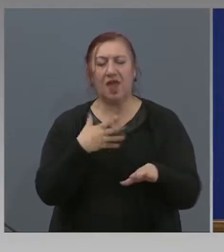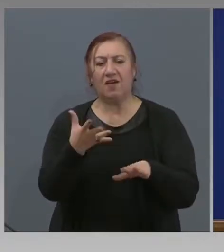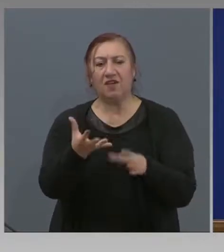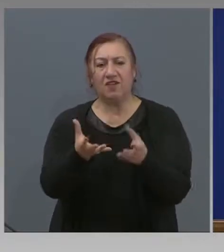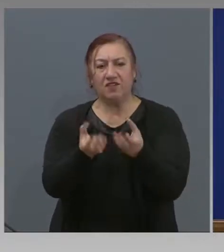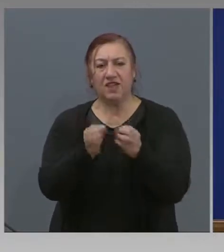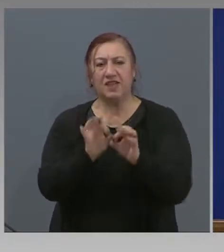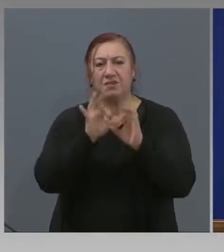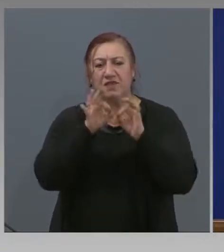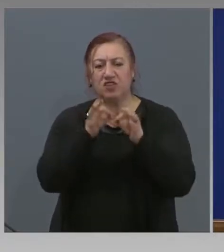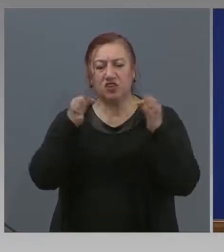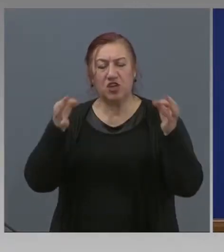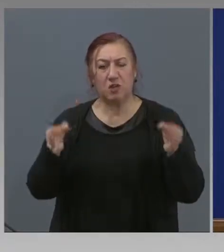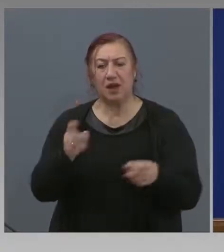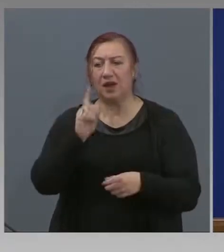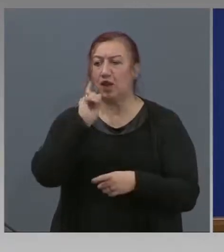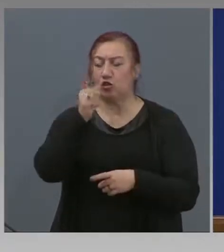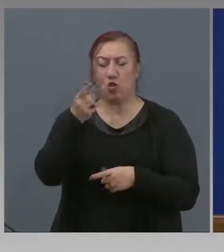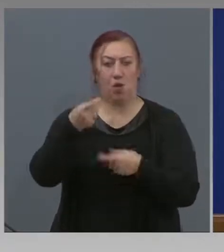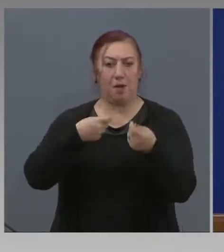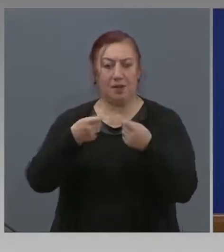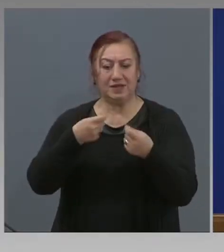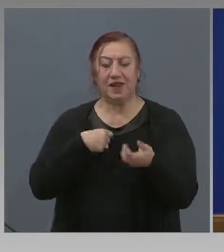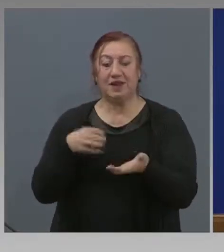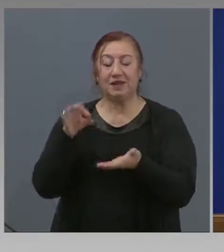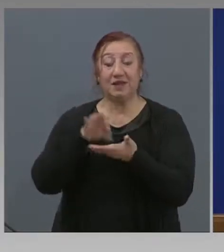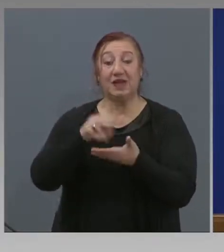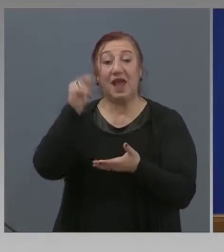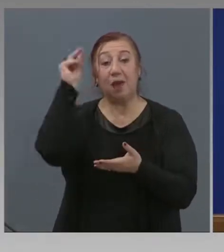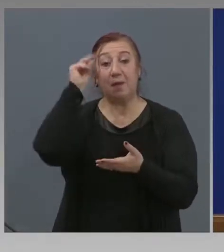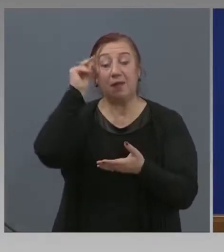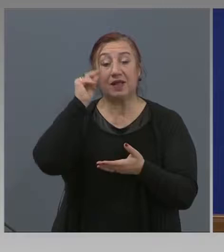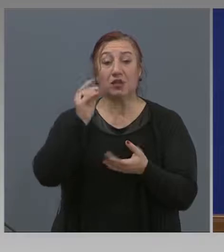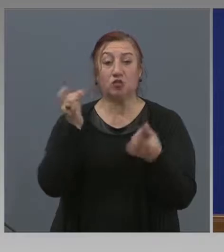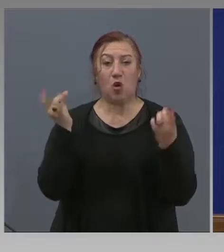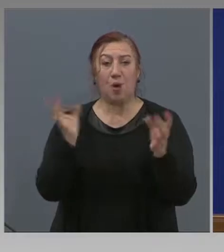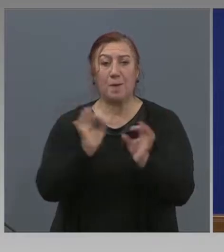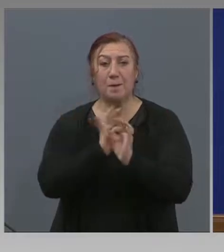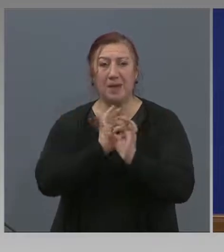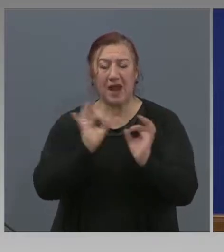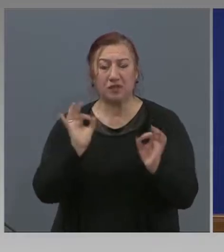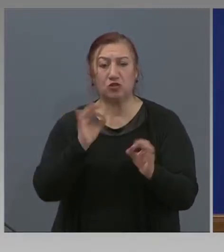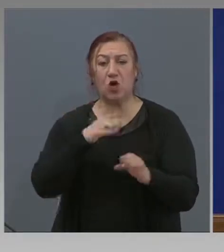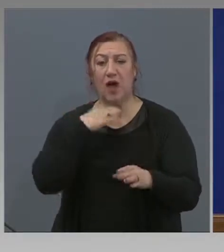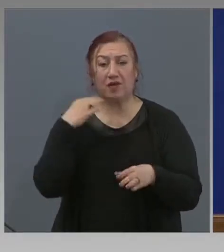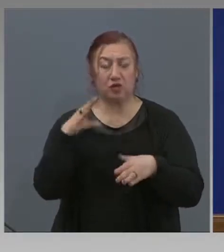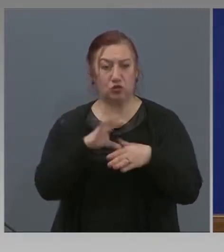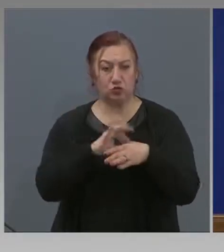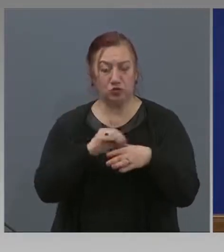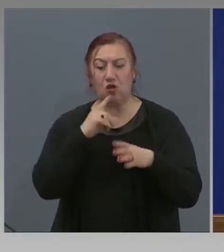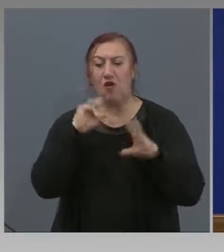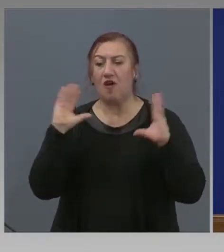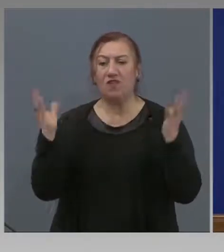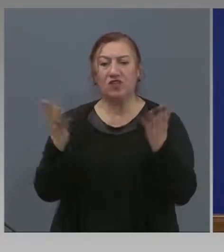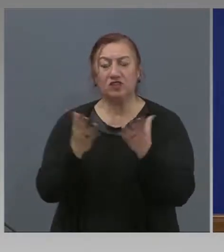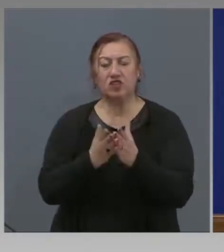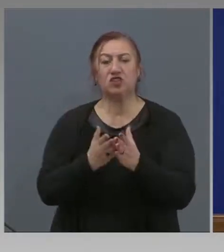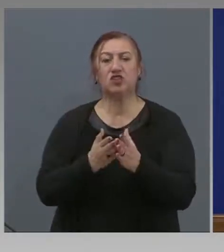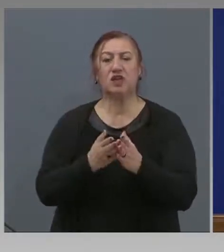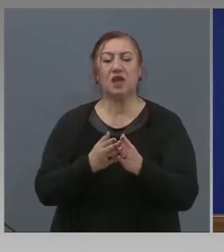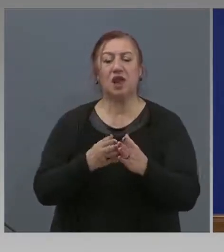пазара да стигне българско прясно месо. За всички земеделски производители, съгласно